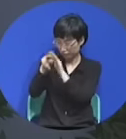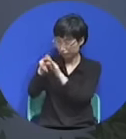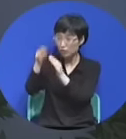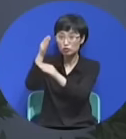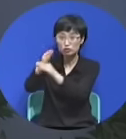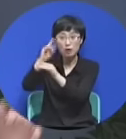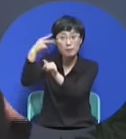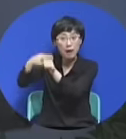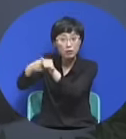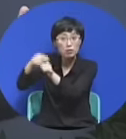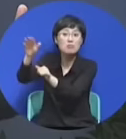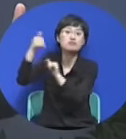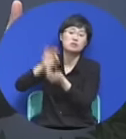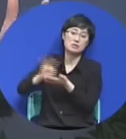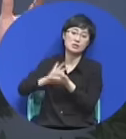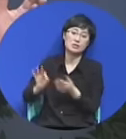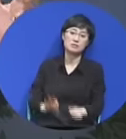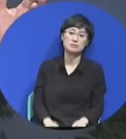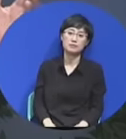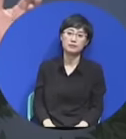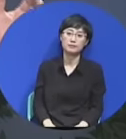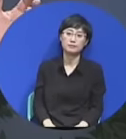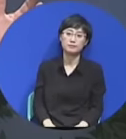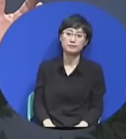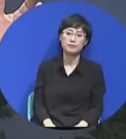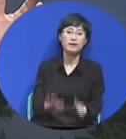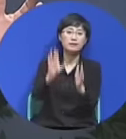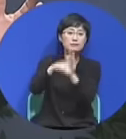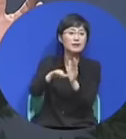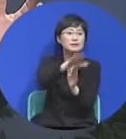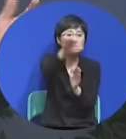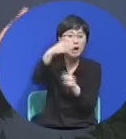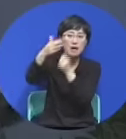여기서 여러분이 큰 음성을 들어야 돼요